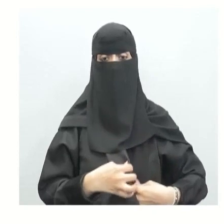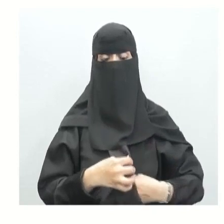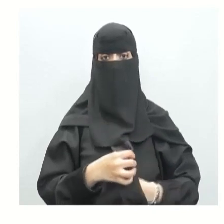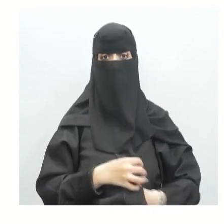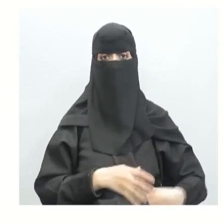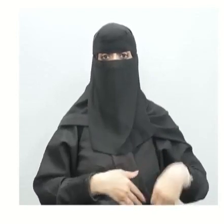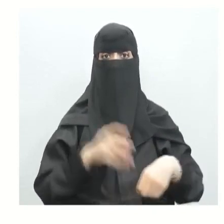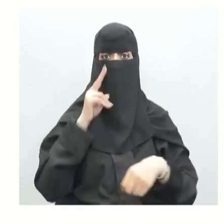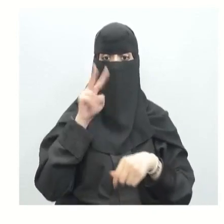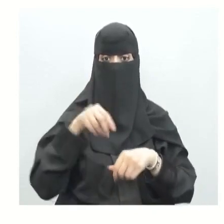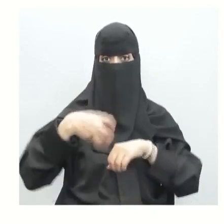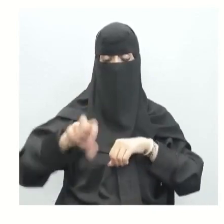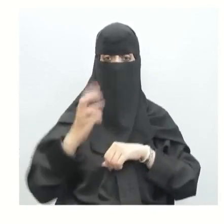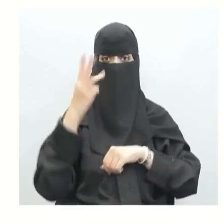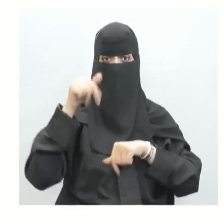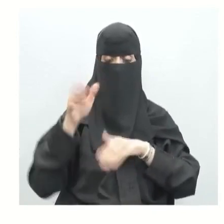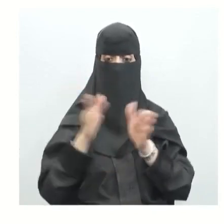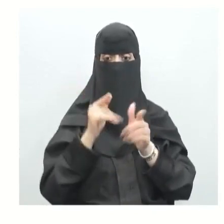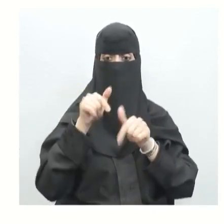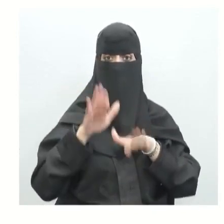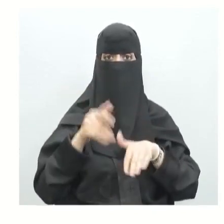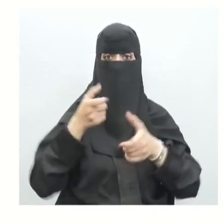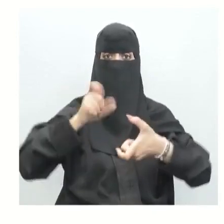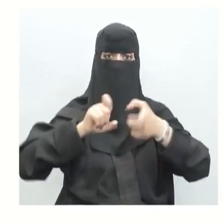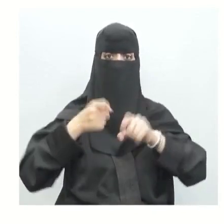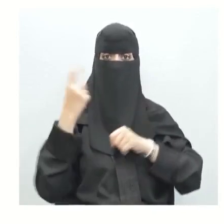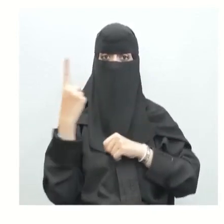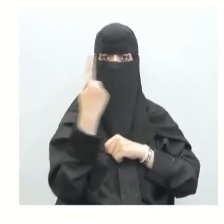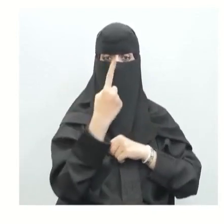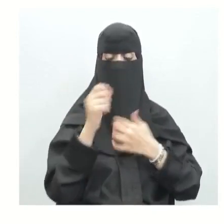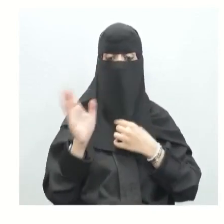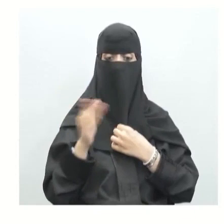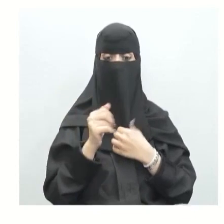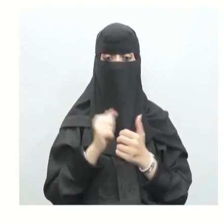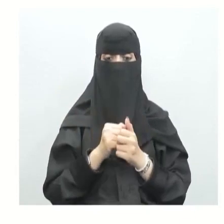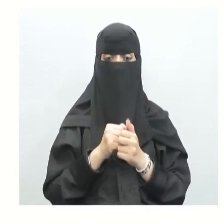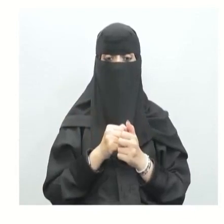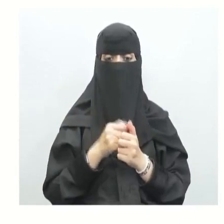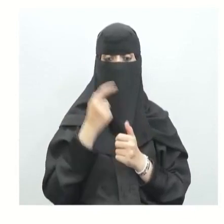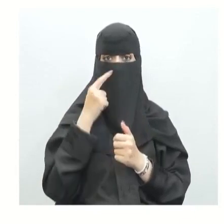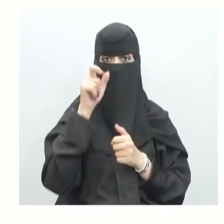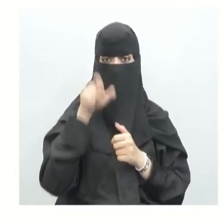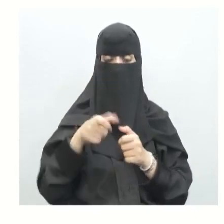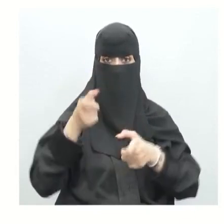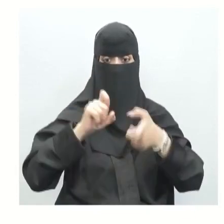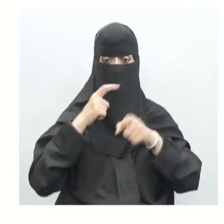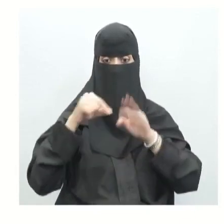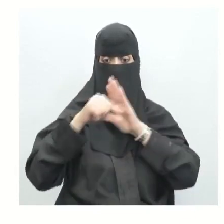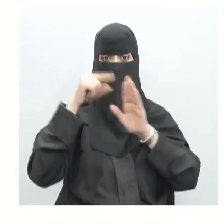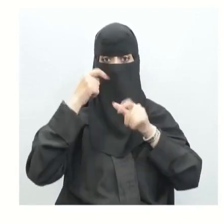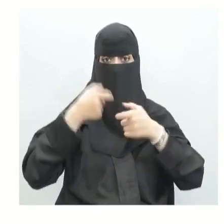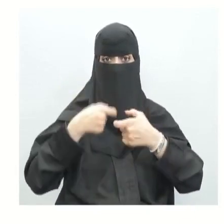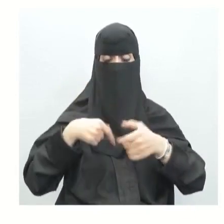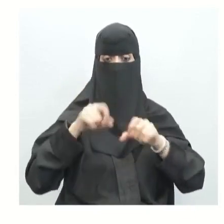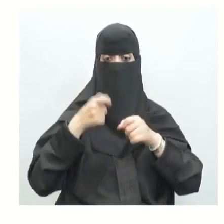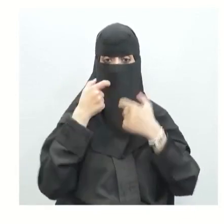في الشقة الثالث من درسنا اليوم لدينا تجربة واحد واحد في التجربة بعنوان فحص